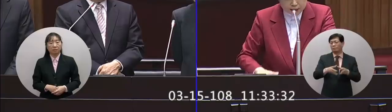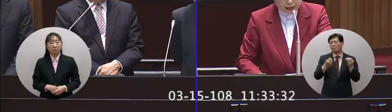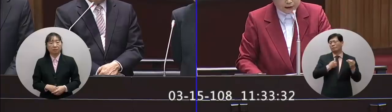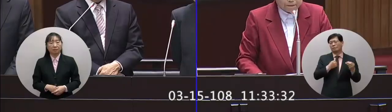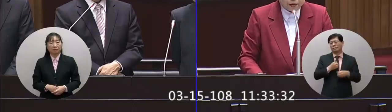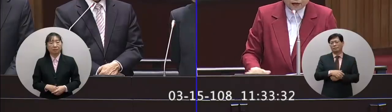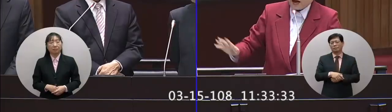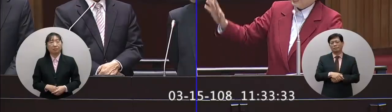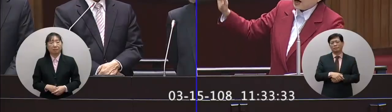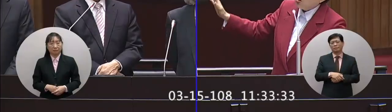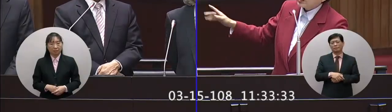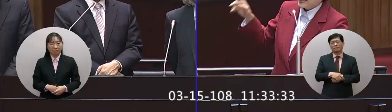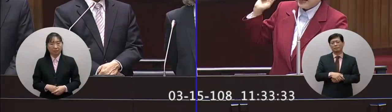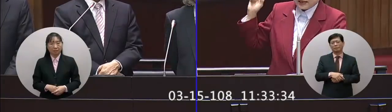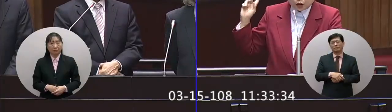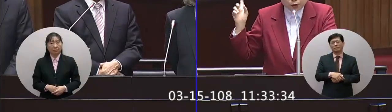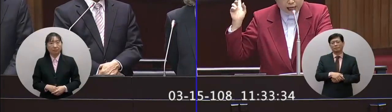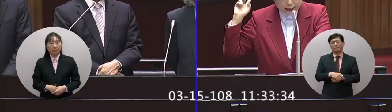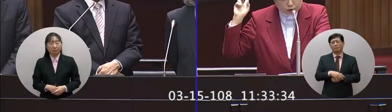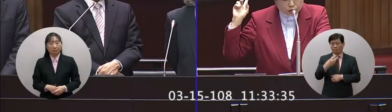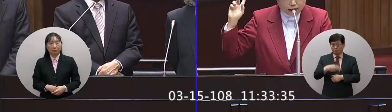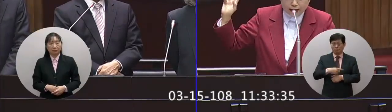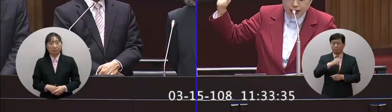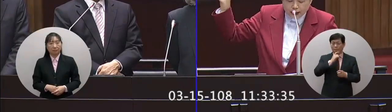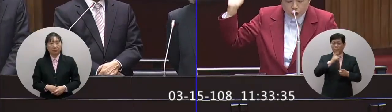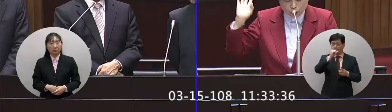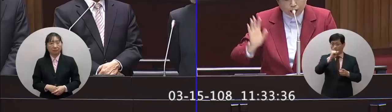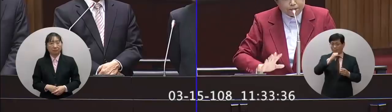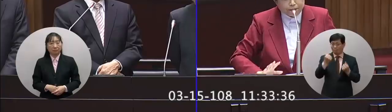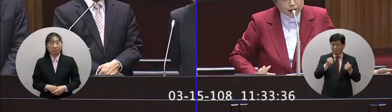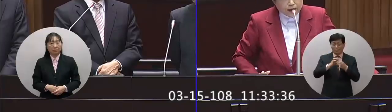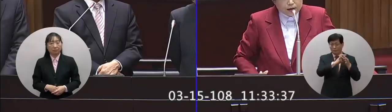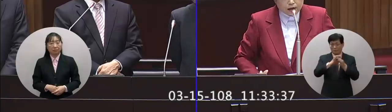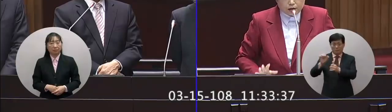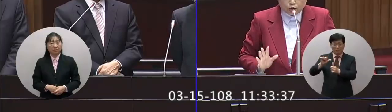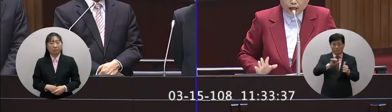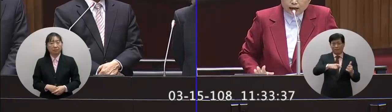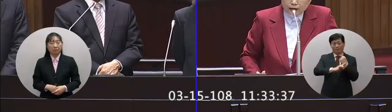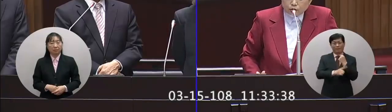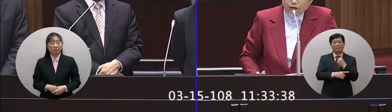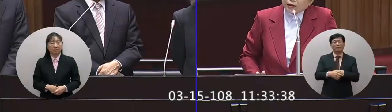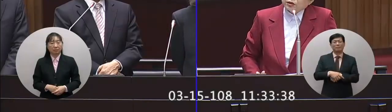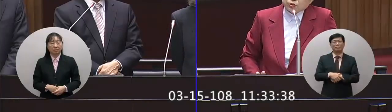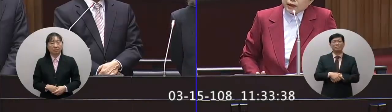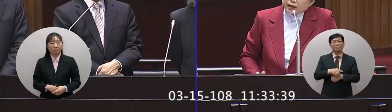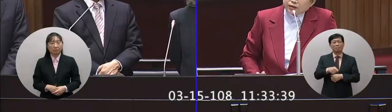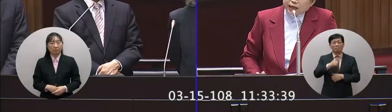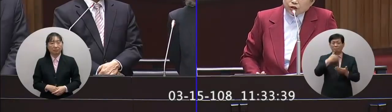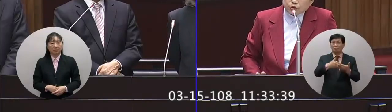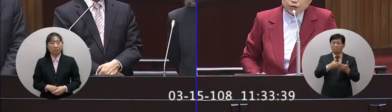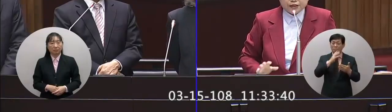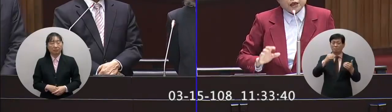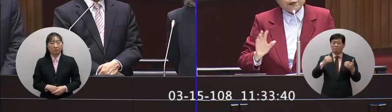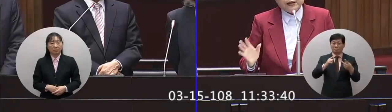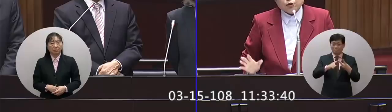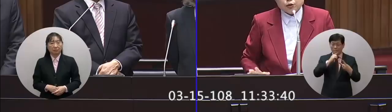我已經知道你的立場了好我再來一個酒駕連坐法來看一個圖這個酒駕連坐法跟酒駕代